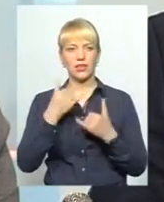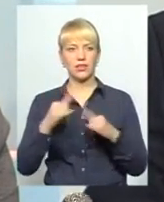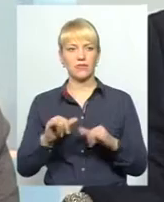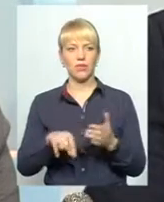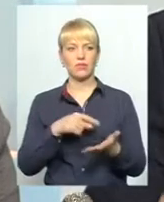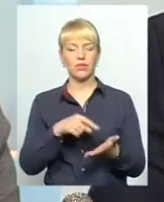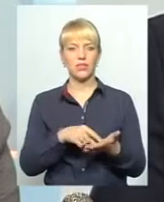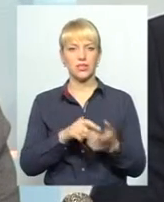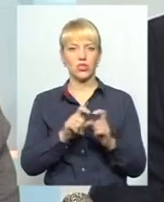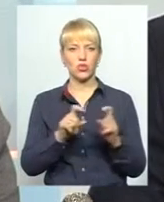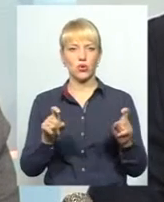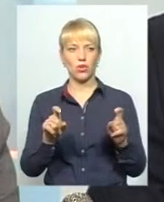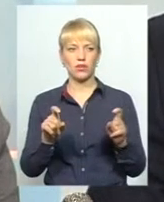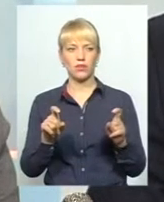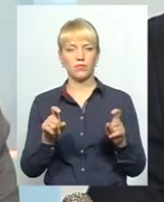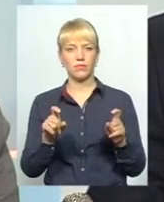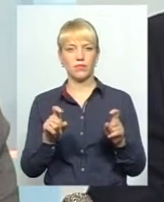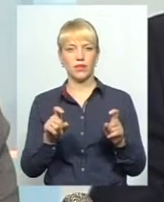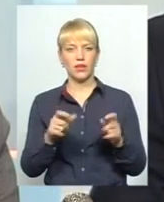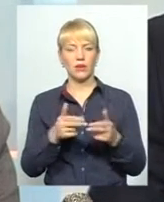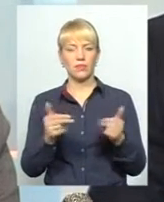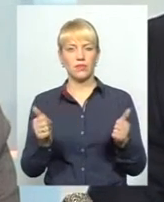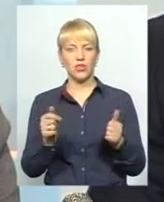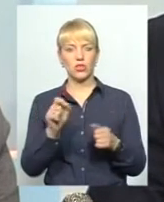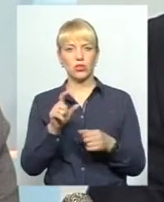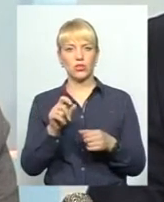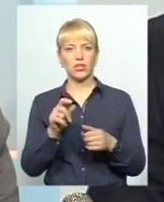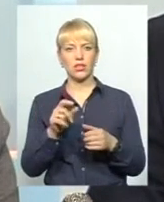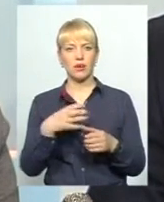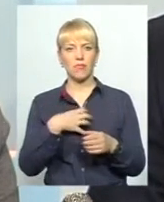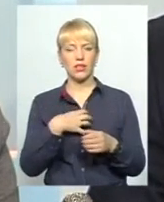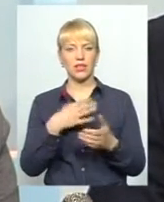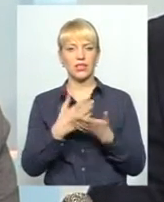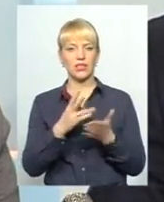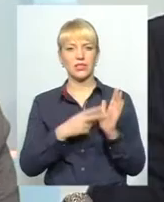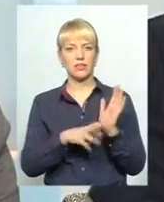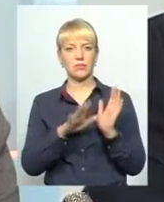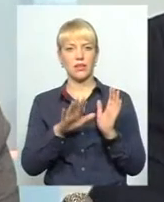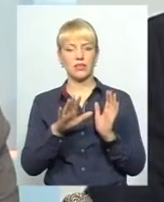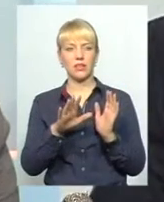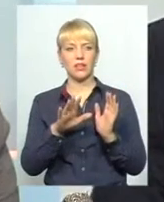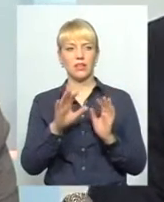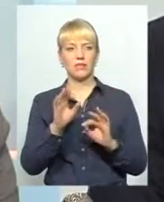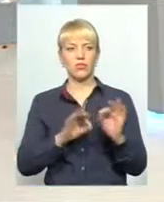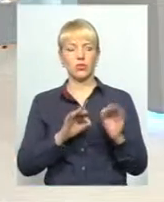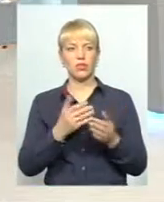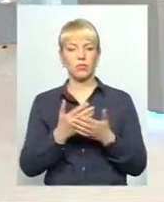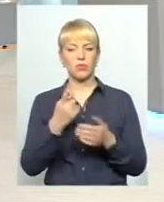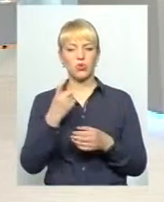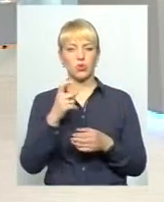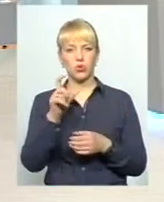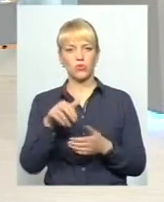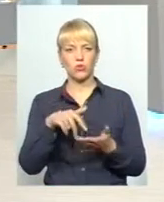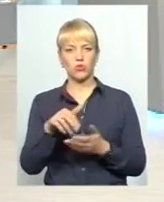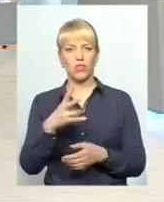міських школах підтвердження золотих медалей склало 75%. Тобто, йшло, умовно кажучи, 100 медалістів,